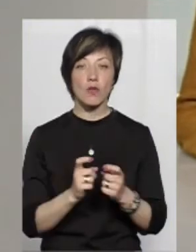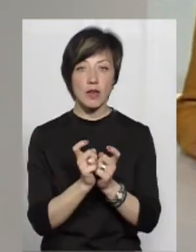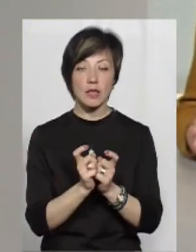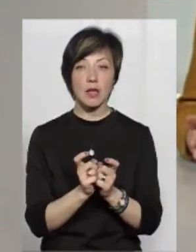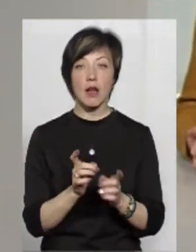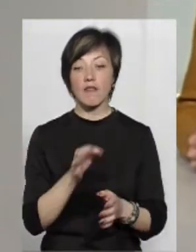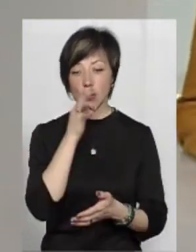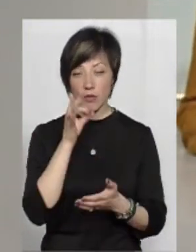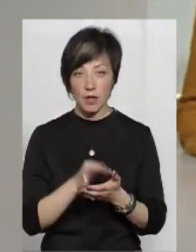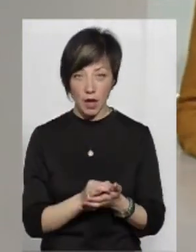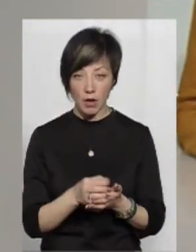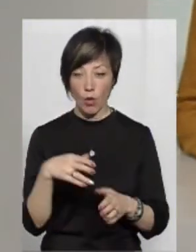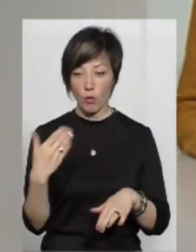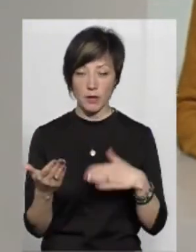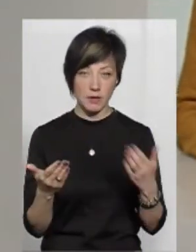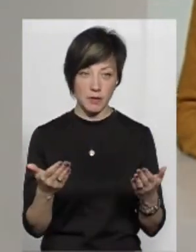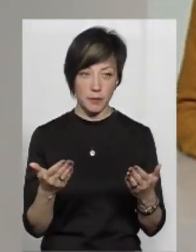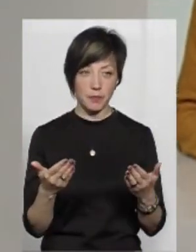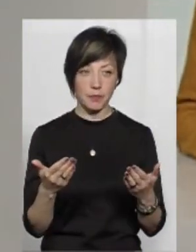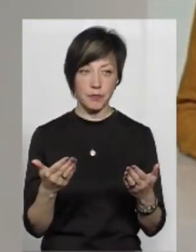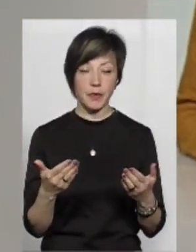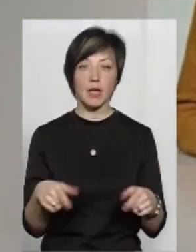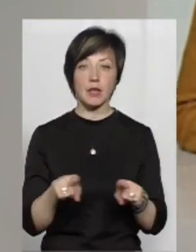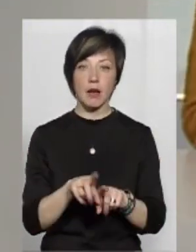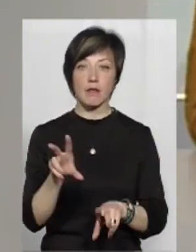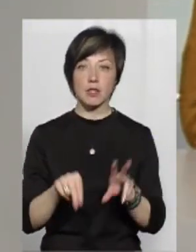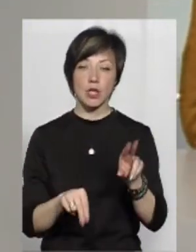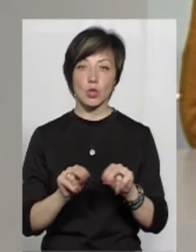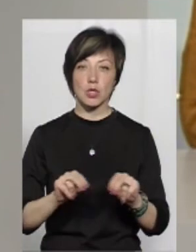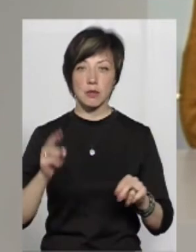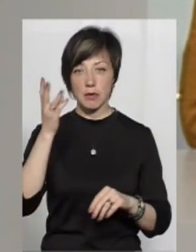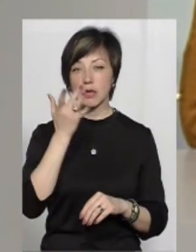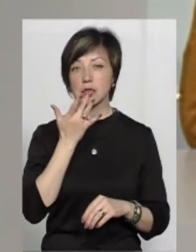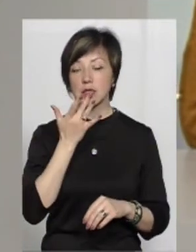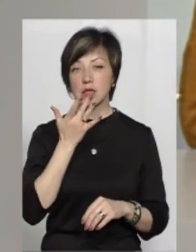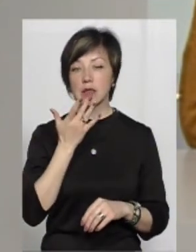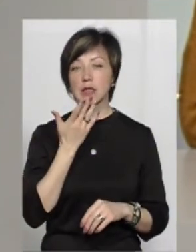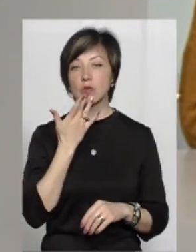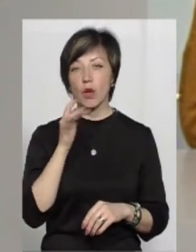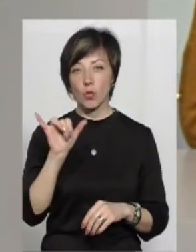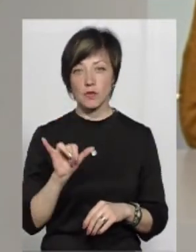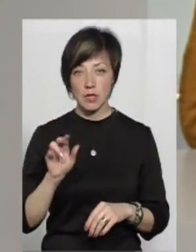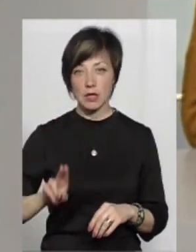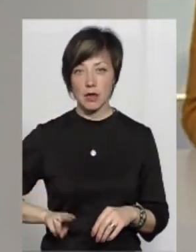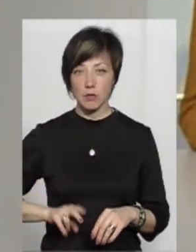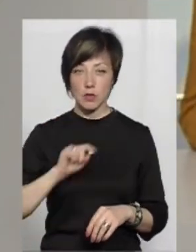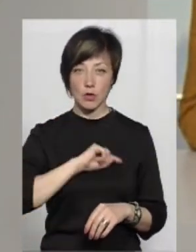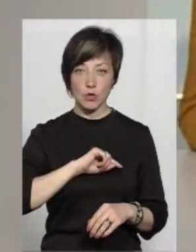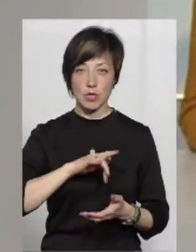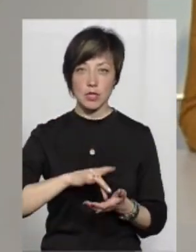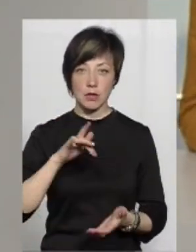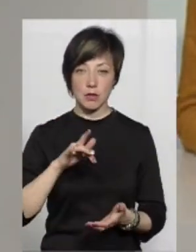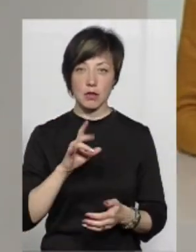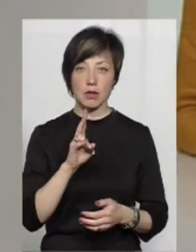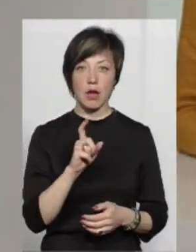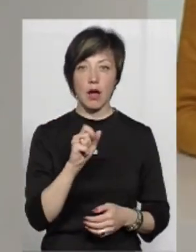відповідальність за нього обидві сторони, так вважає доцент Хмельницького національного університету і директор психологічного